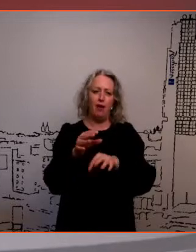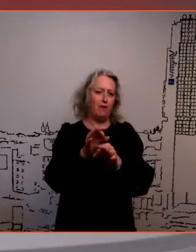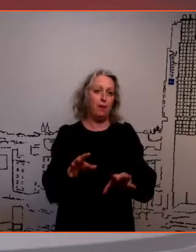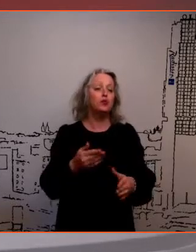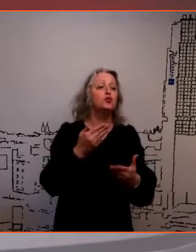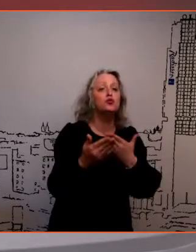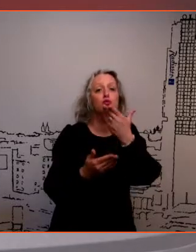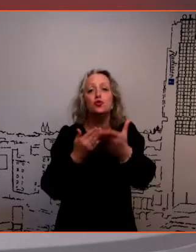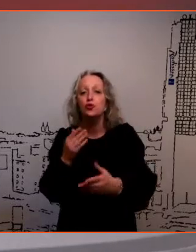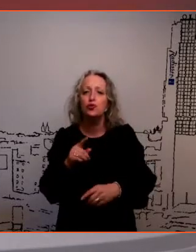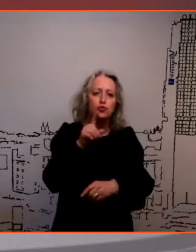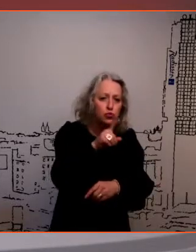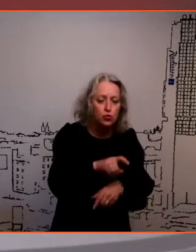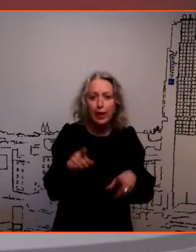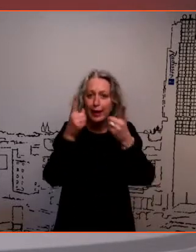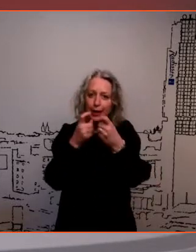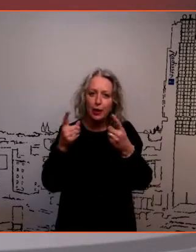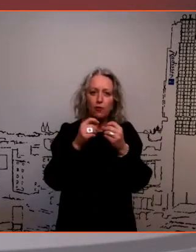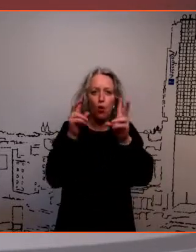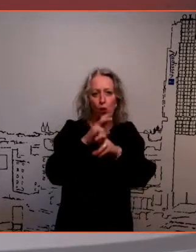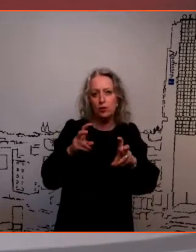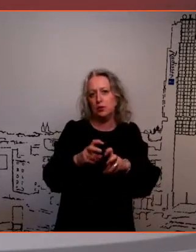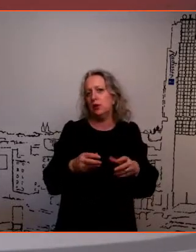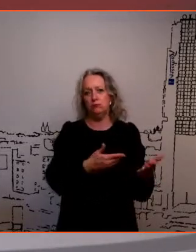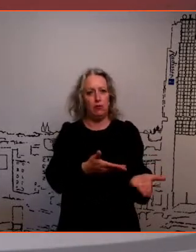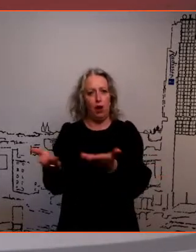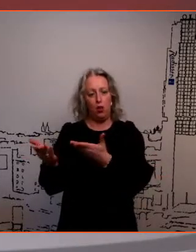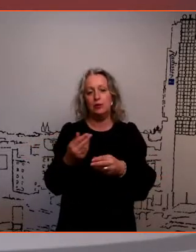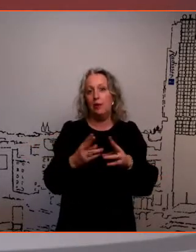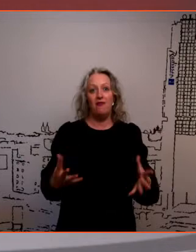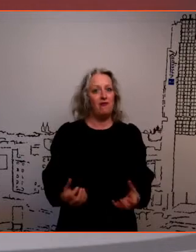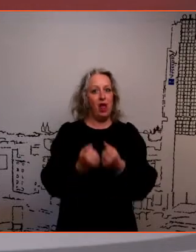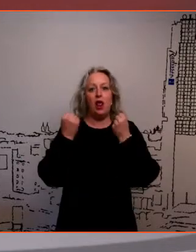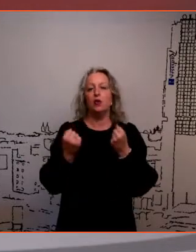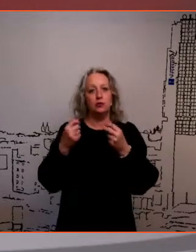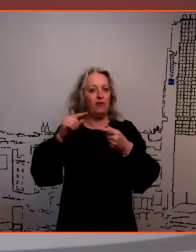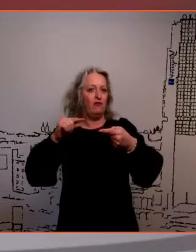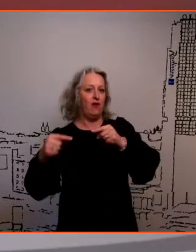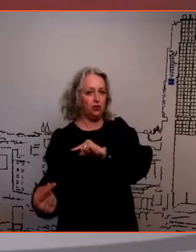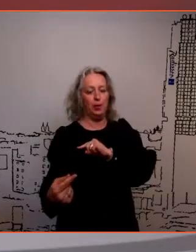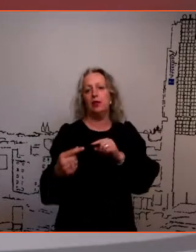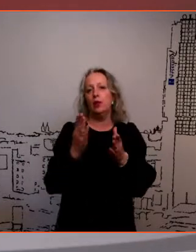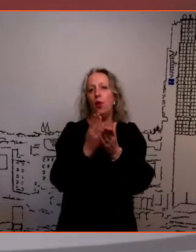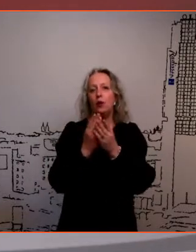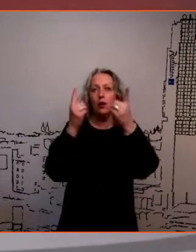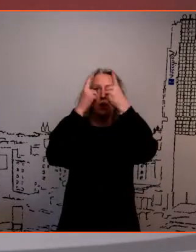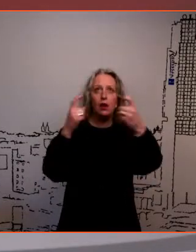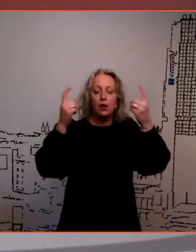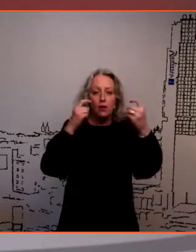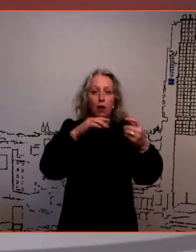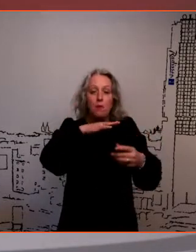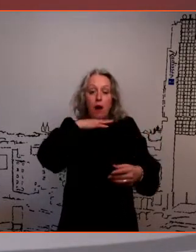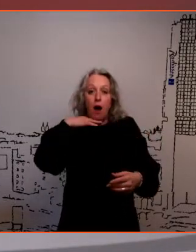küsimusi, otsida seda infot, sest tegelikult on väljakutsoops vastupidine. Infot on nii kohutavalt palju, et me matume sinna alla. Ja